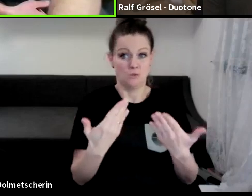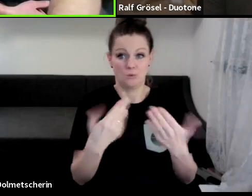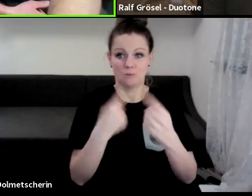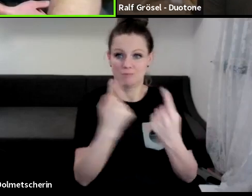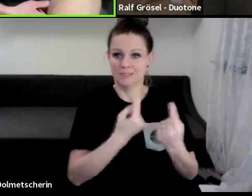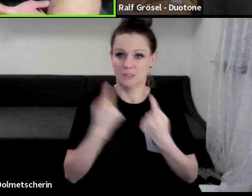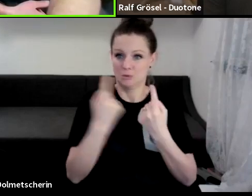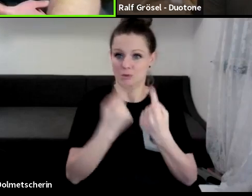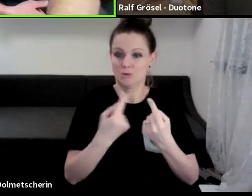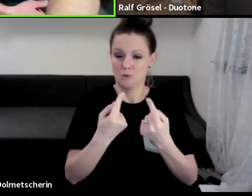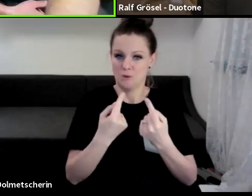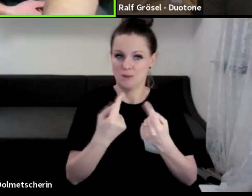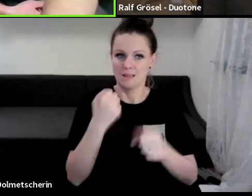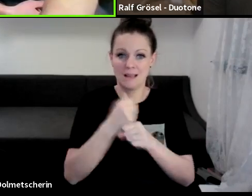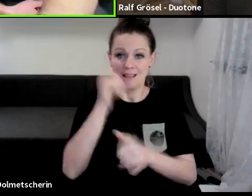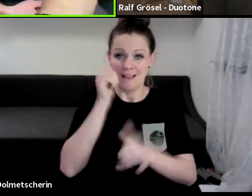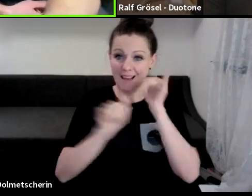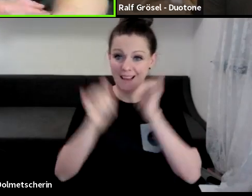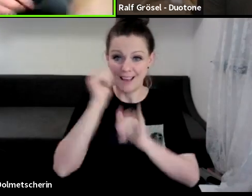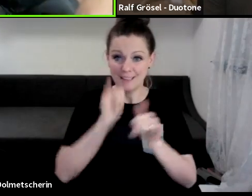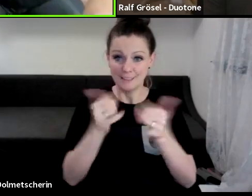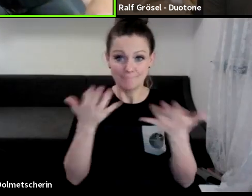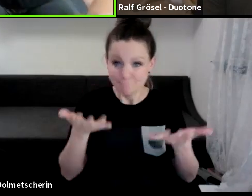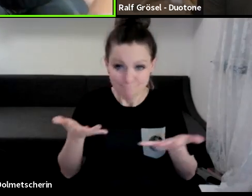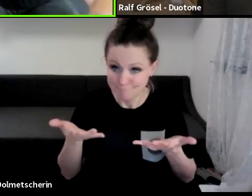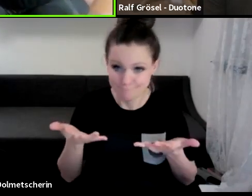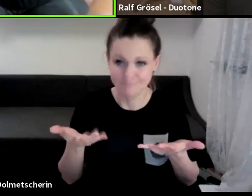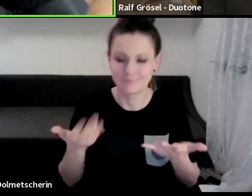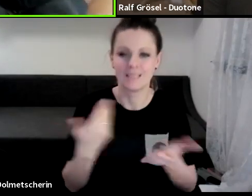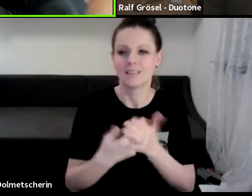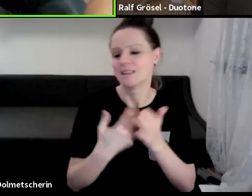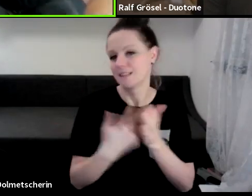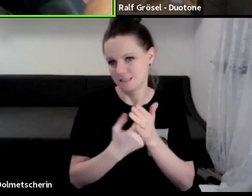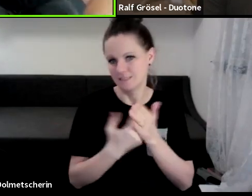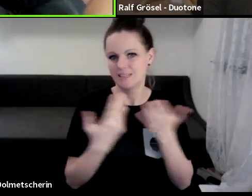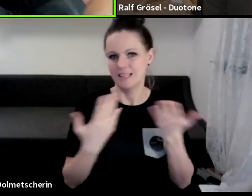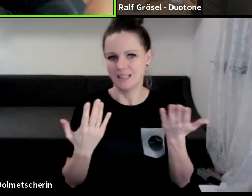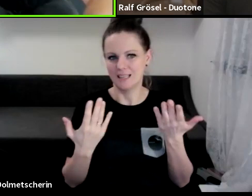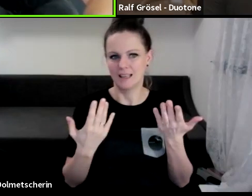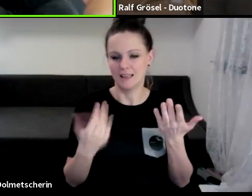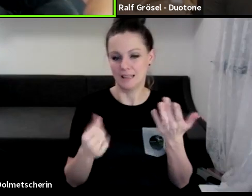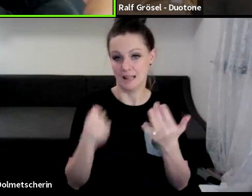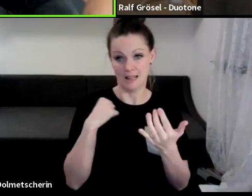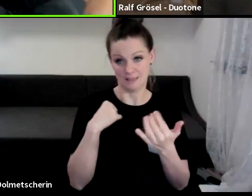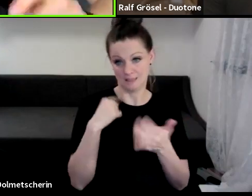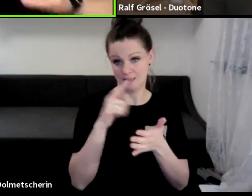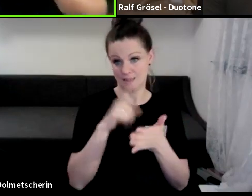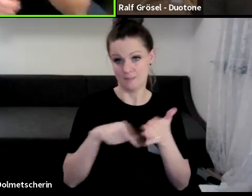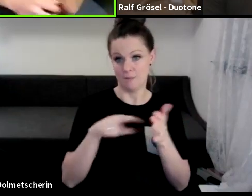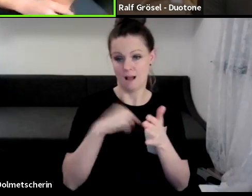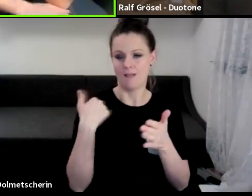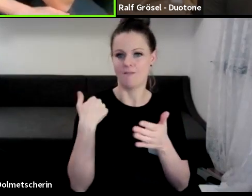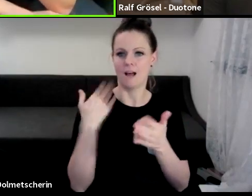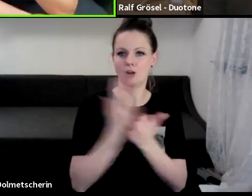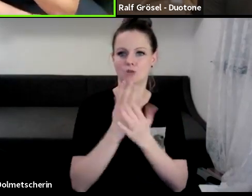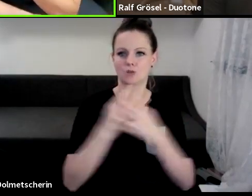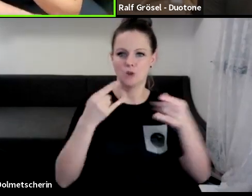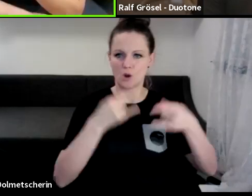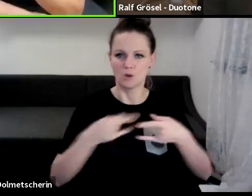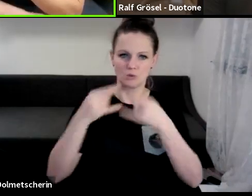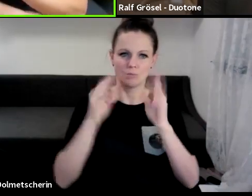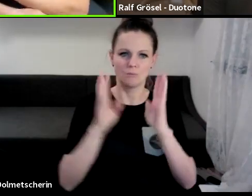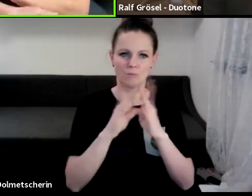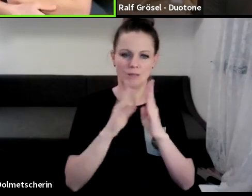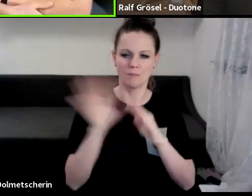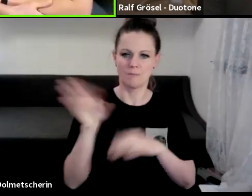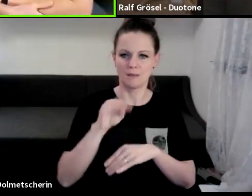wo Reisen nicht so funktioniert. Und wir letztes Mal schon ein Zoom-Meeting hatten mit dem Benni,